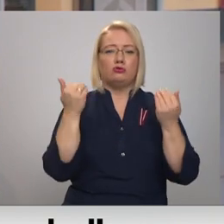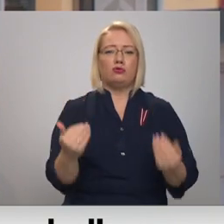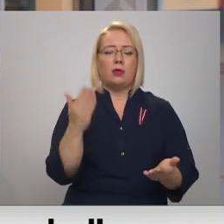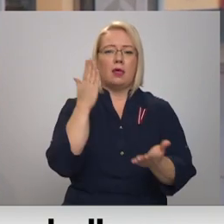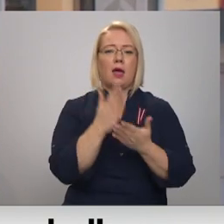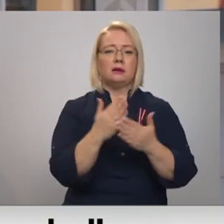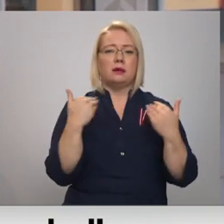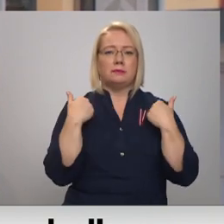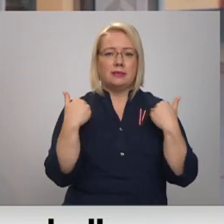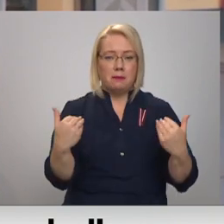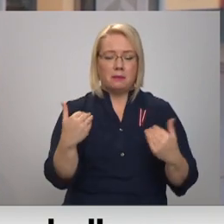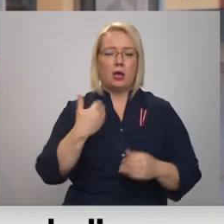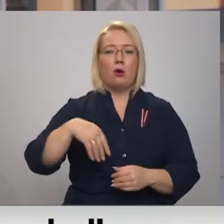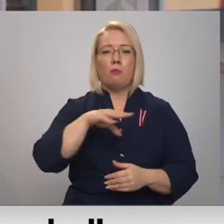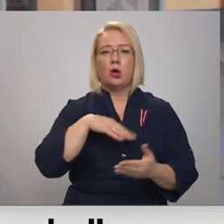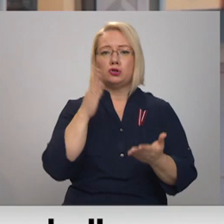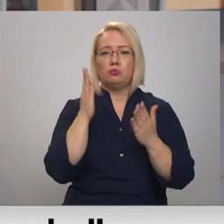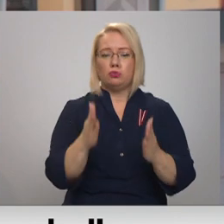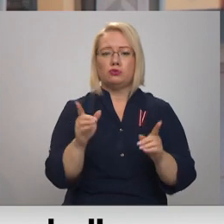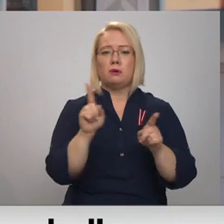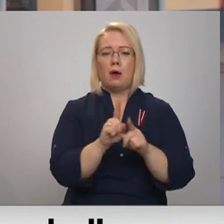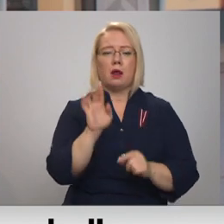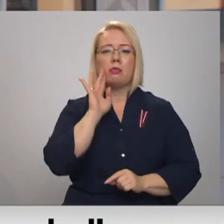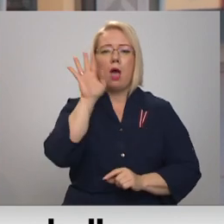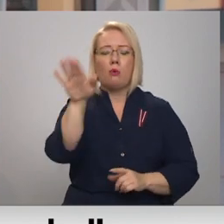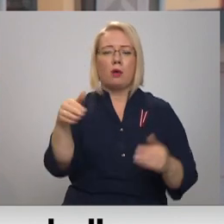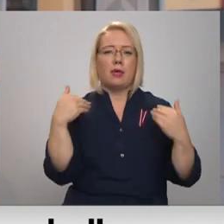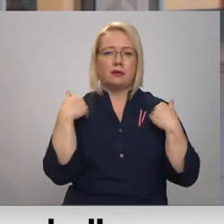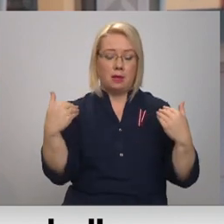stipri un mēs būsim arī nākotnē stipri. Priecīgas svētkas!